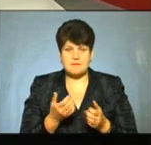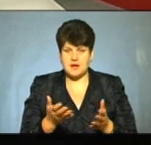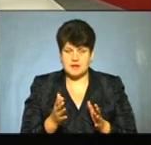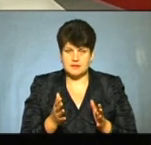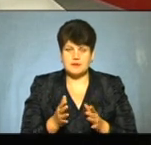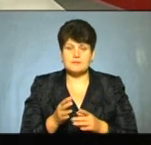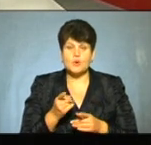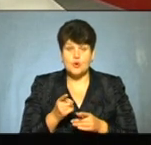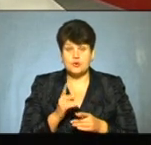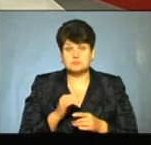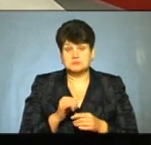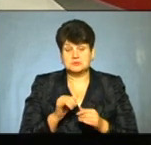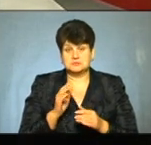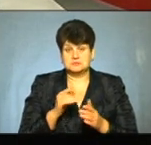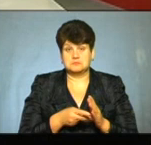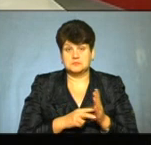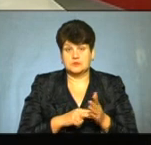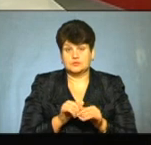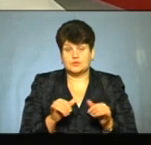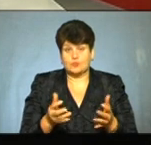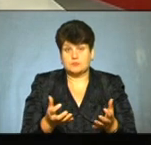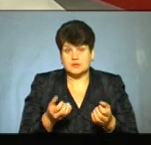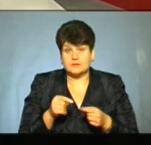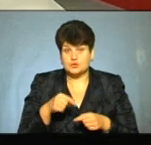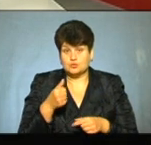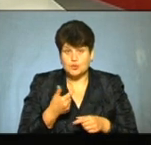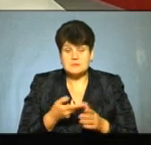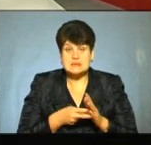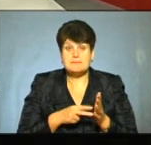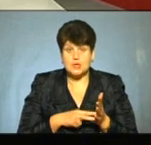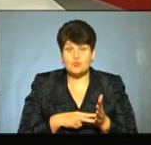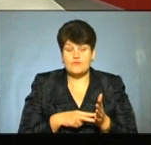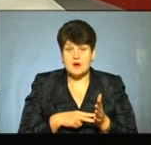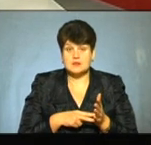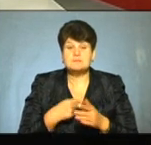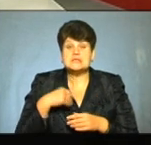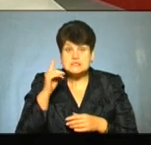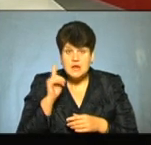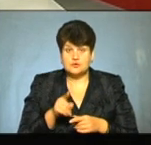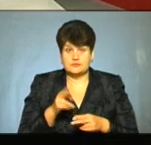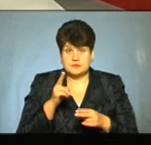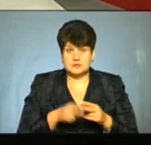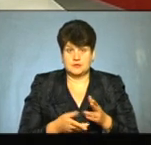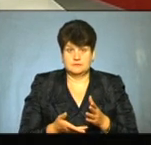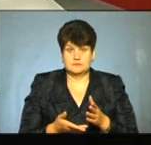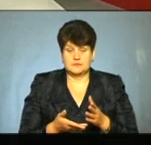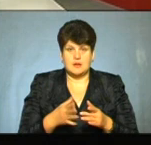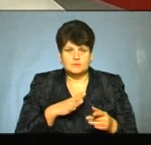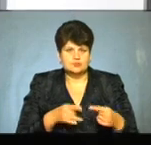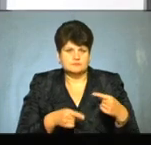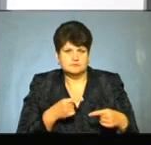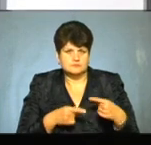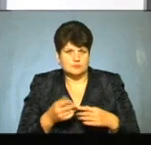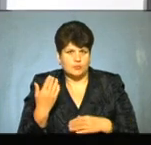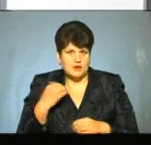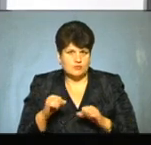Але ми по стратегії розвитку, яку ми прийняли в цьому році на початку року, ми спланували, що... Ми знали, що він закінчиться в 20-му році, але були дискусії ще